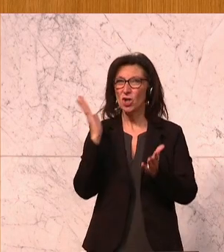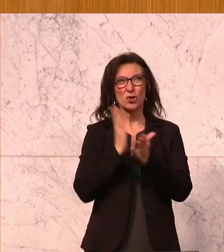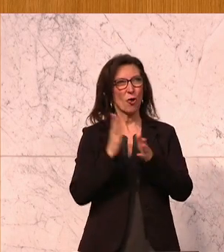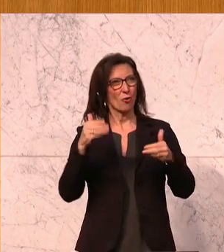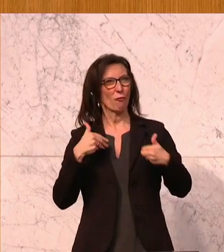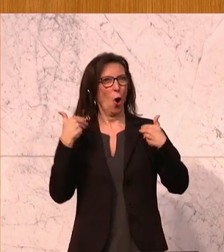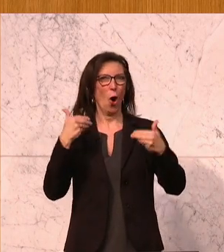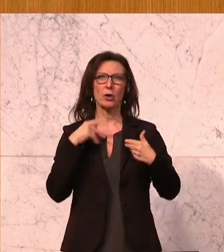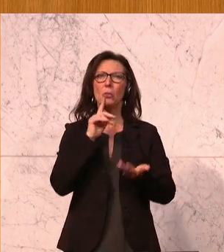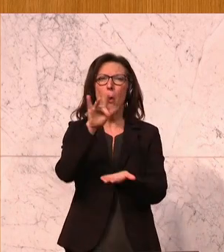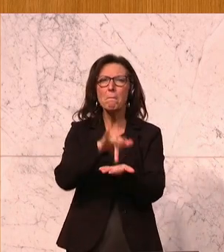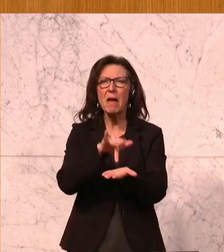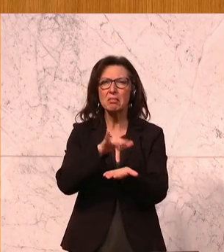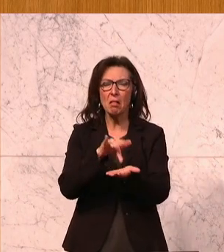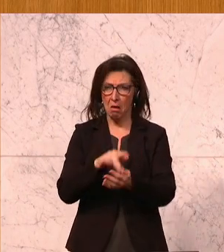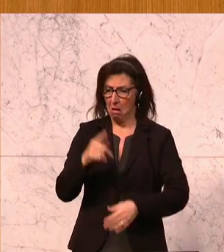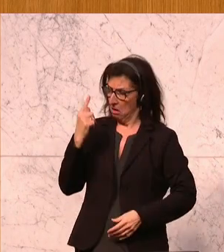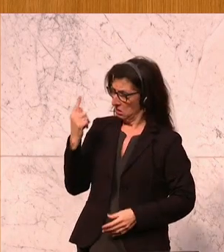ist selbst nichts anderes als Mittelmaß.